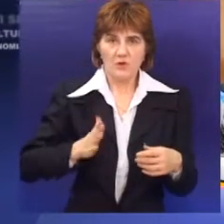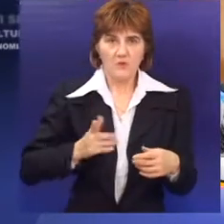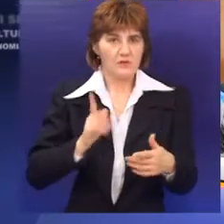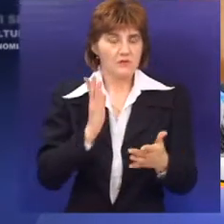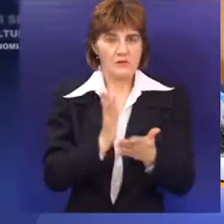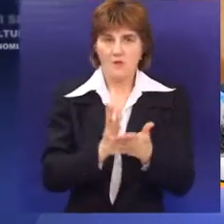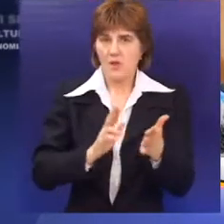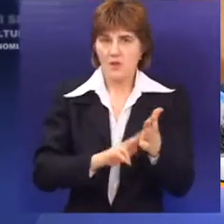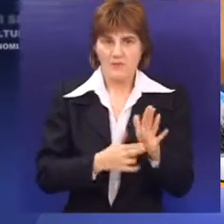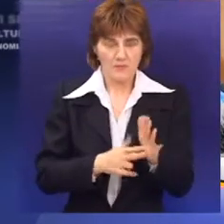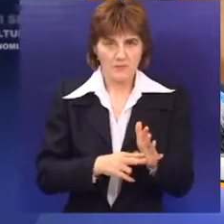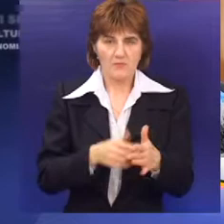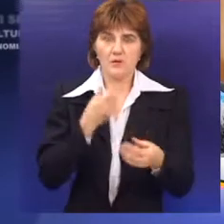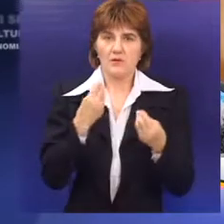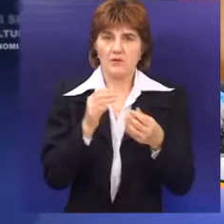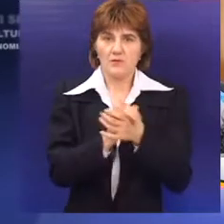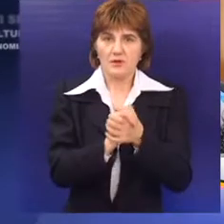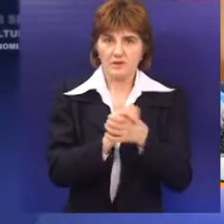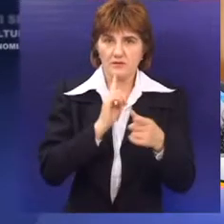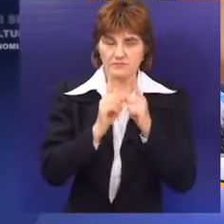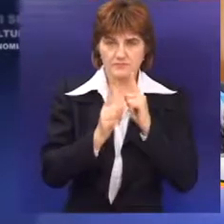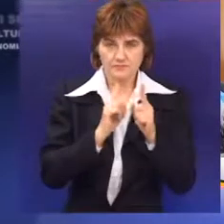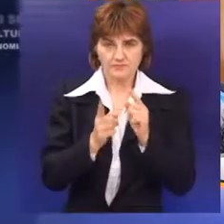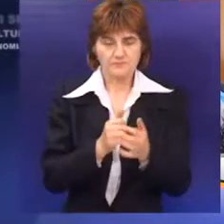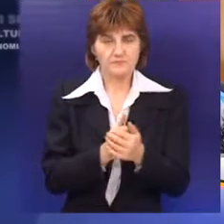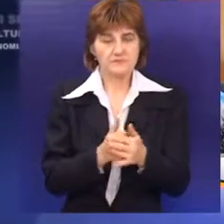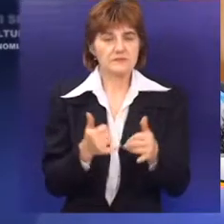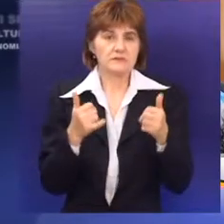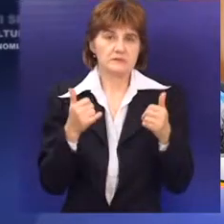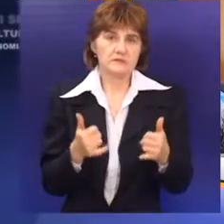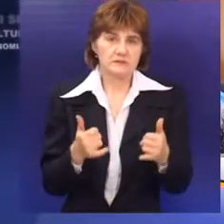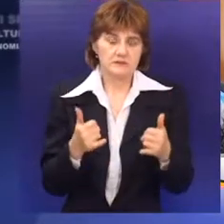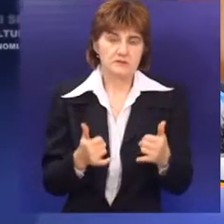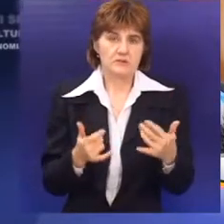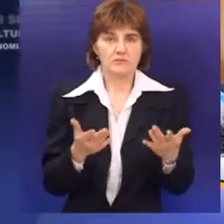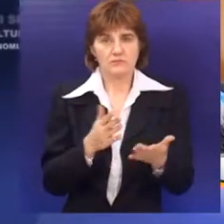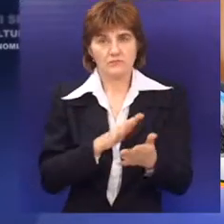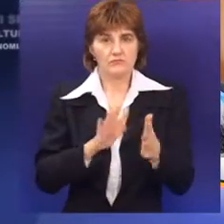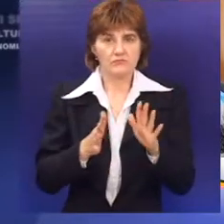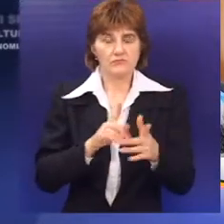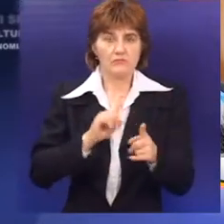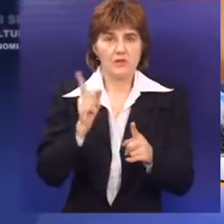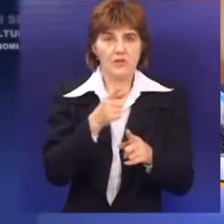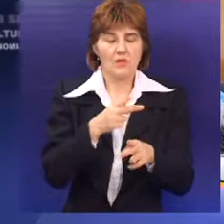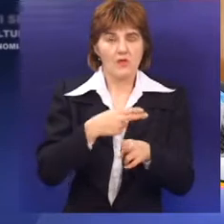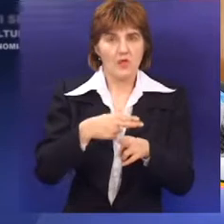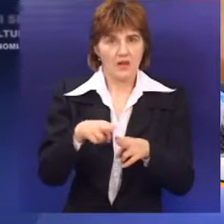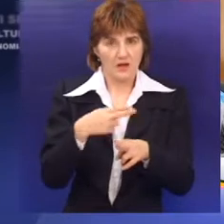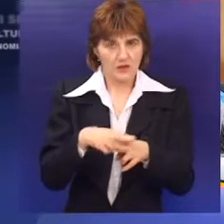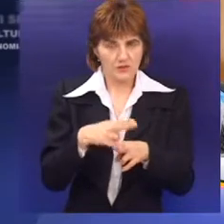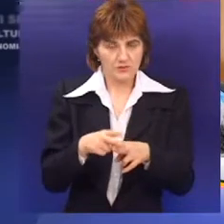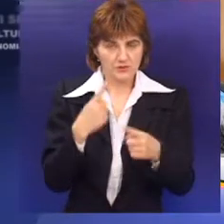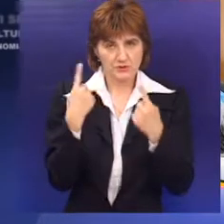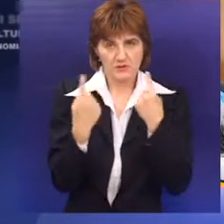imala problema sa njima, ostvarjali smo izuzetno dobru komunikaciju. A sad, uglavnom su to rešeni slučajevi ili bar